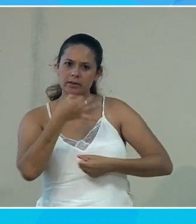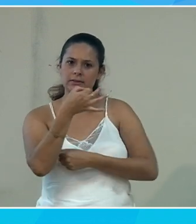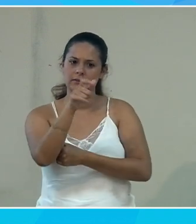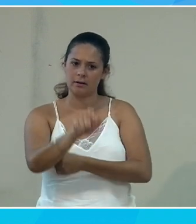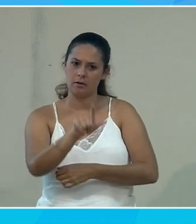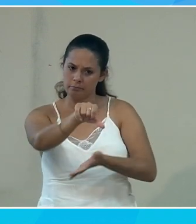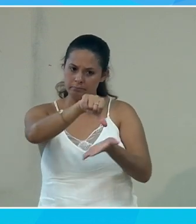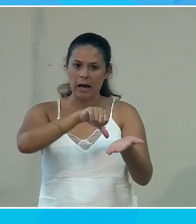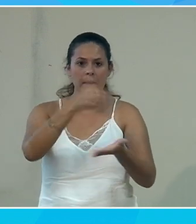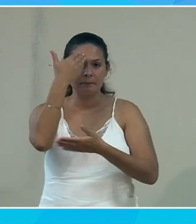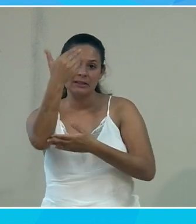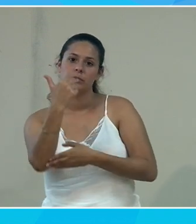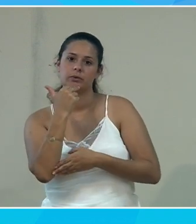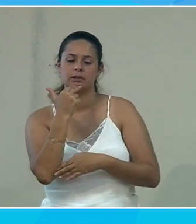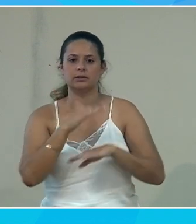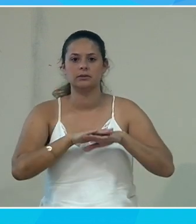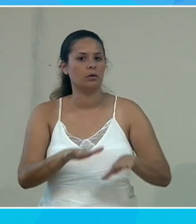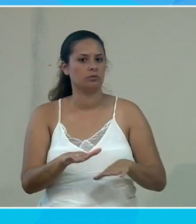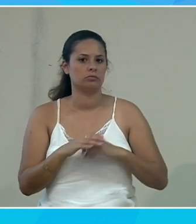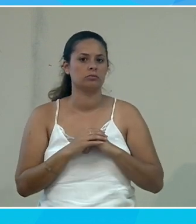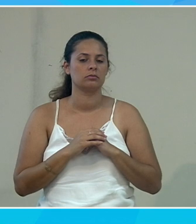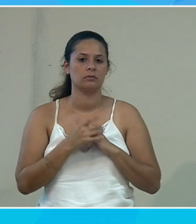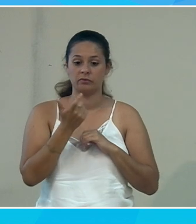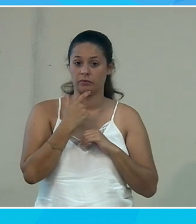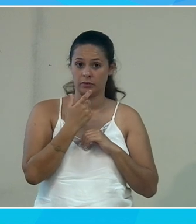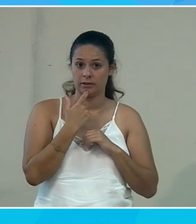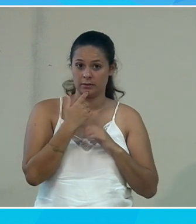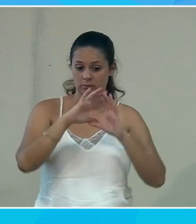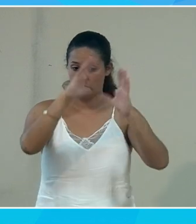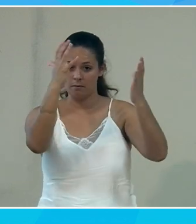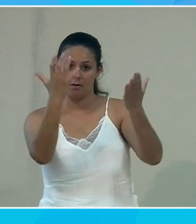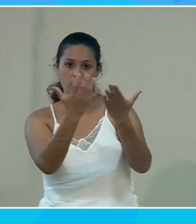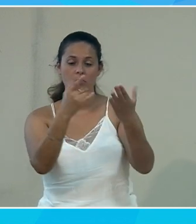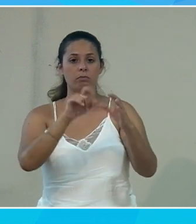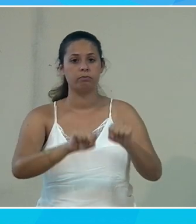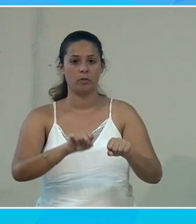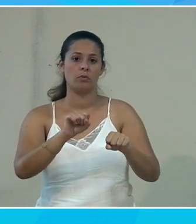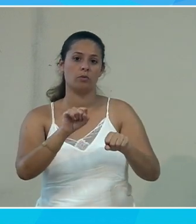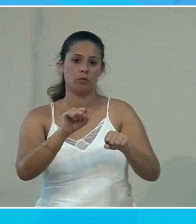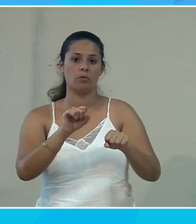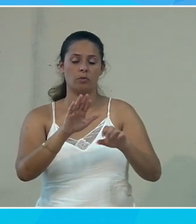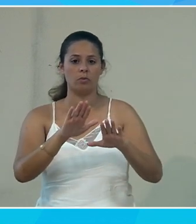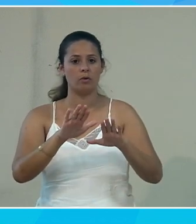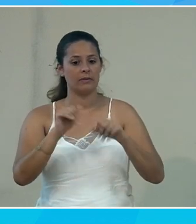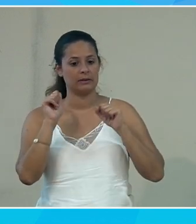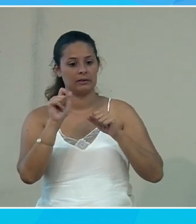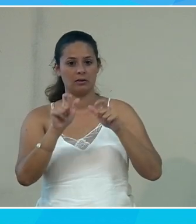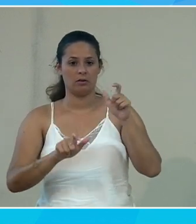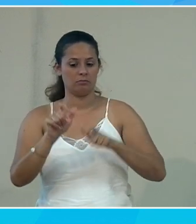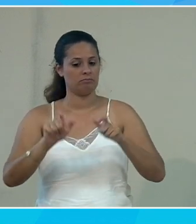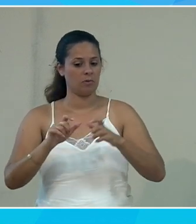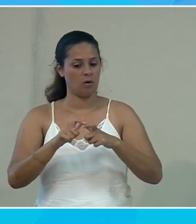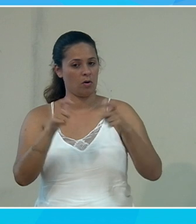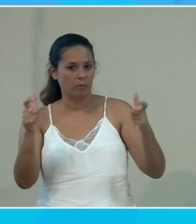'un tu ne paieras que si tu utilises et donc, globalement, ça permet d'éviter aussi aux entreprises, aux